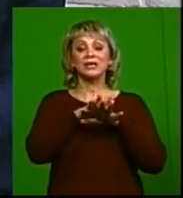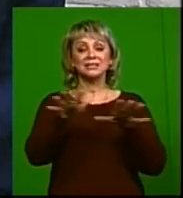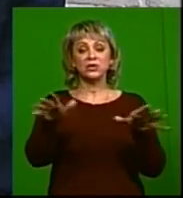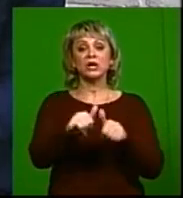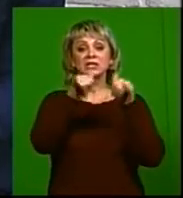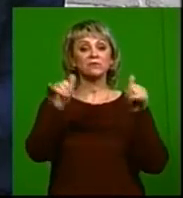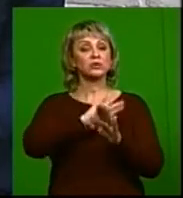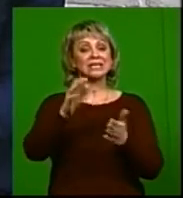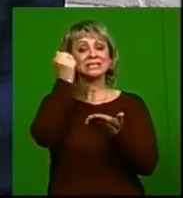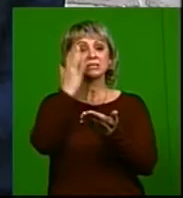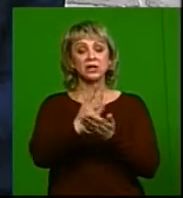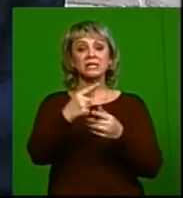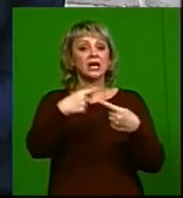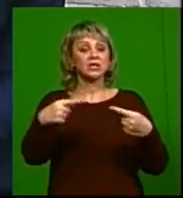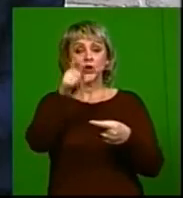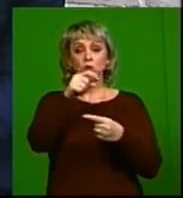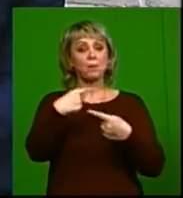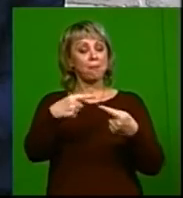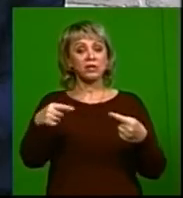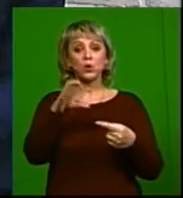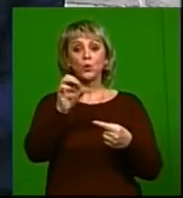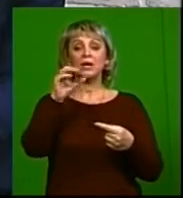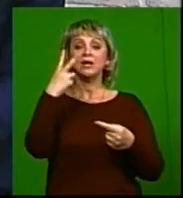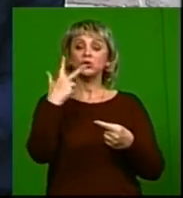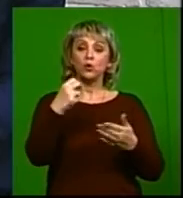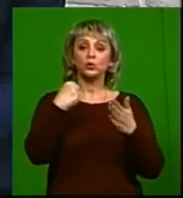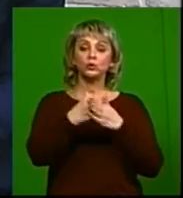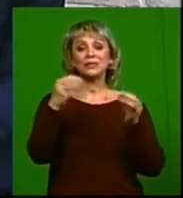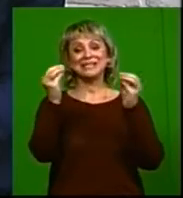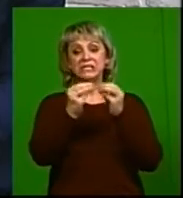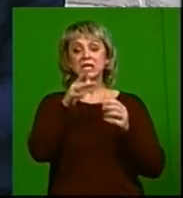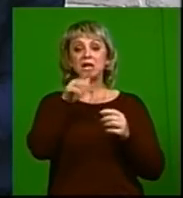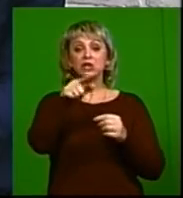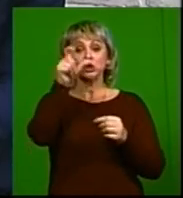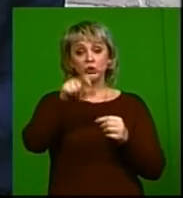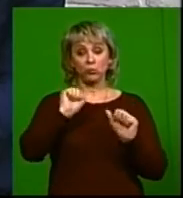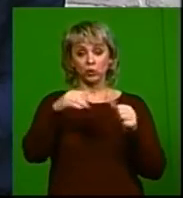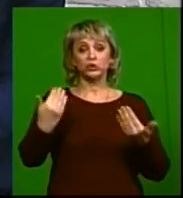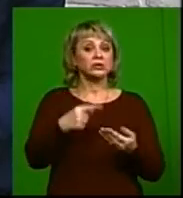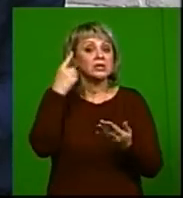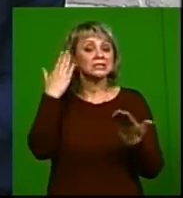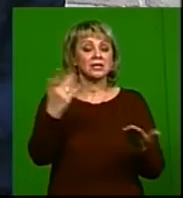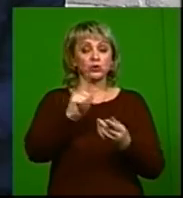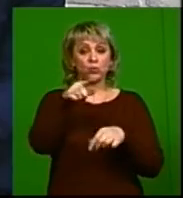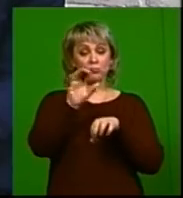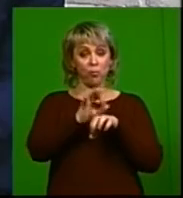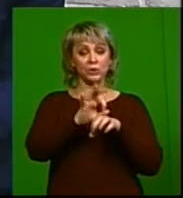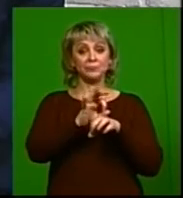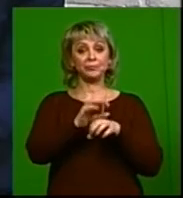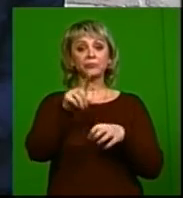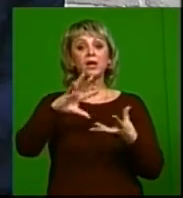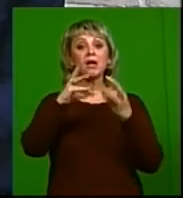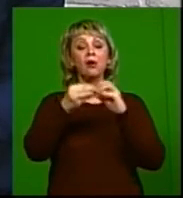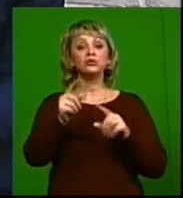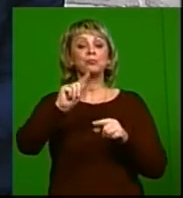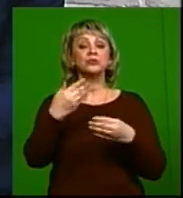развивается не сразу, у разных людей по-разному. От трёх до пяти и десяти лет человек может жить и не подозревать, что у него ВИЧ-инфекция есть. А, в общем